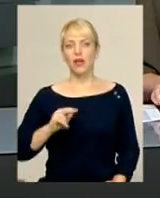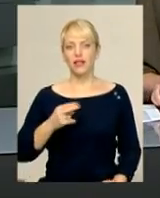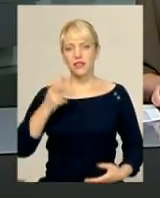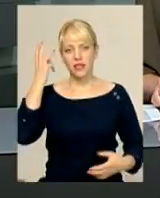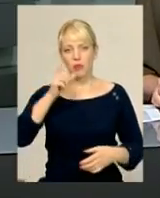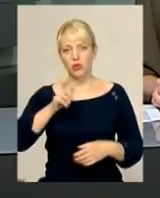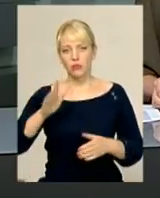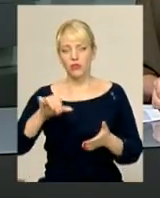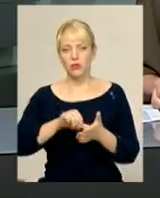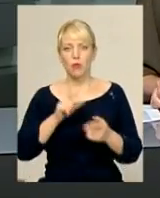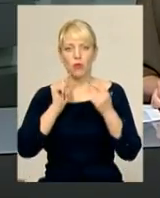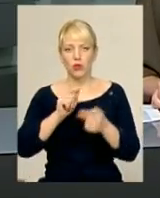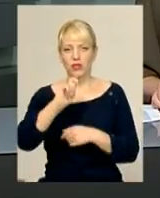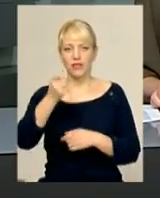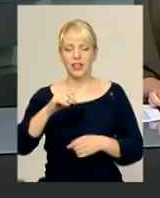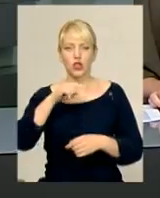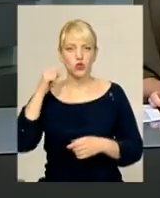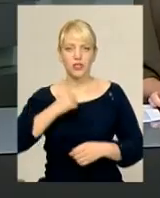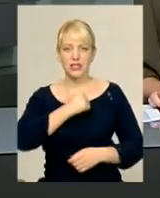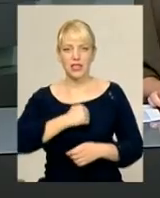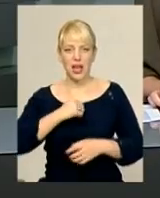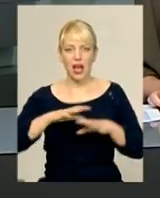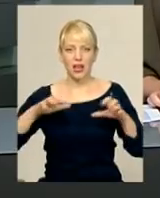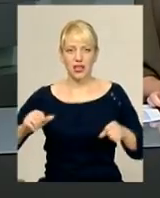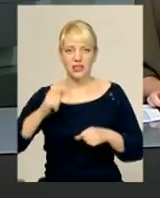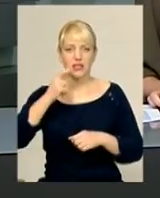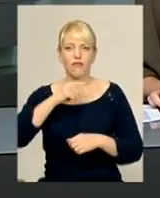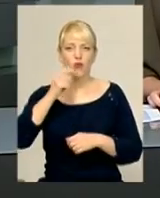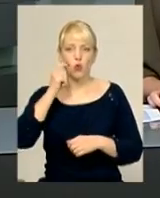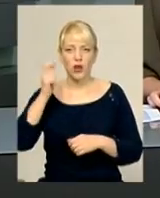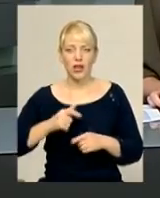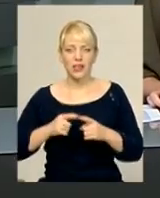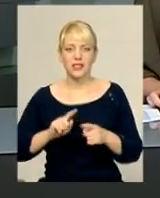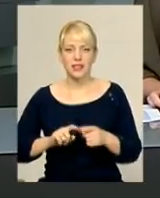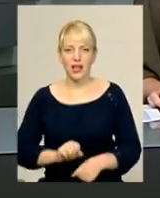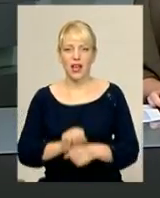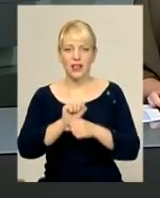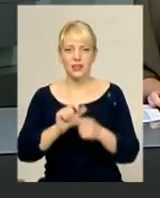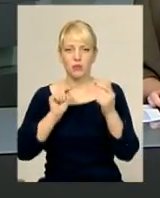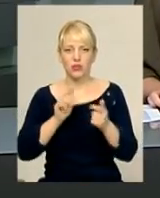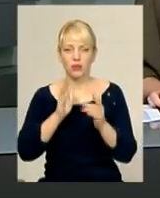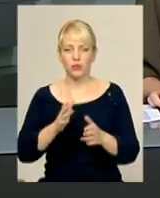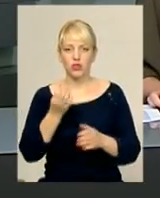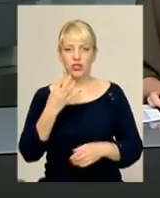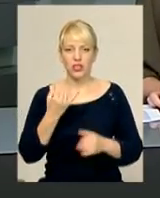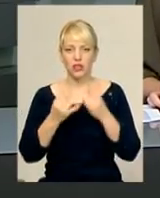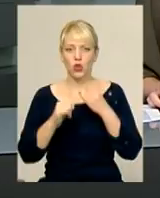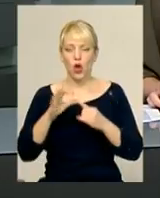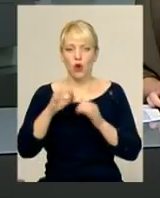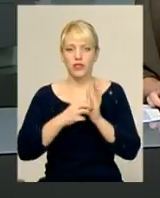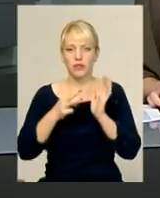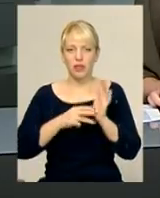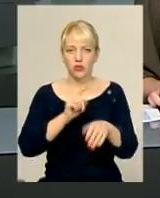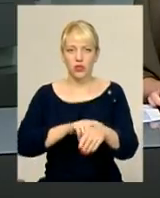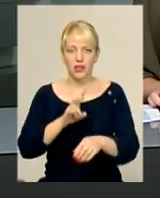Подоляни виступатимуть проти війни і російської агресії в Україні. Акція протесту відбудеться 14 жовтня о 18-й годині на